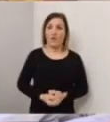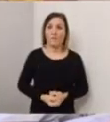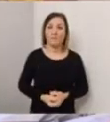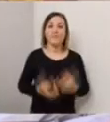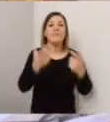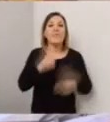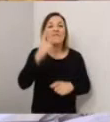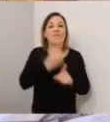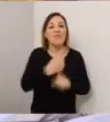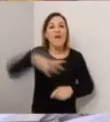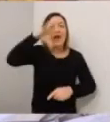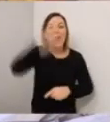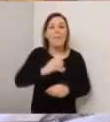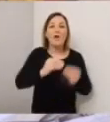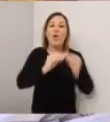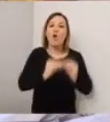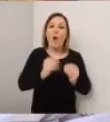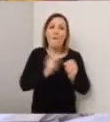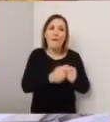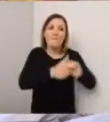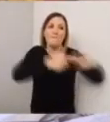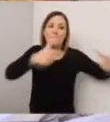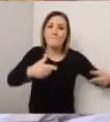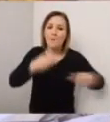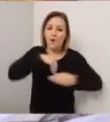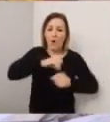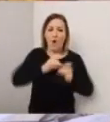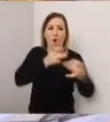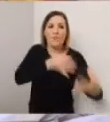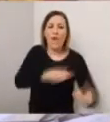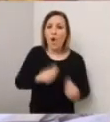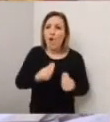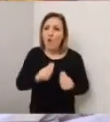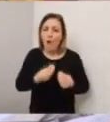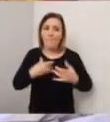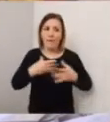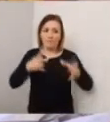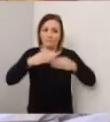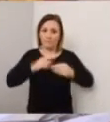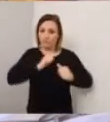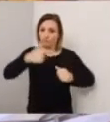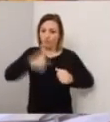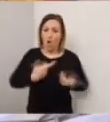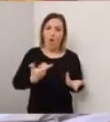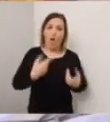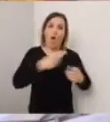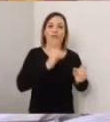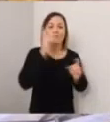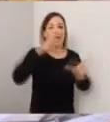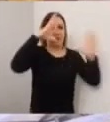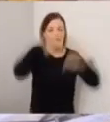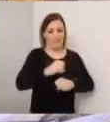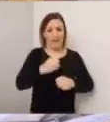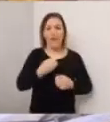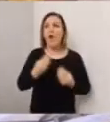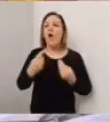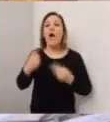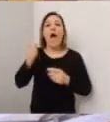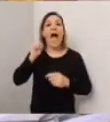è stata l'evoluzione del contagio. E questo l'ASP opera e mette in quarantena automatica tutte queste